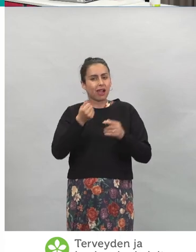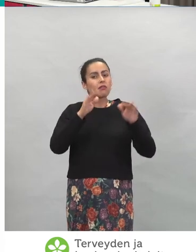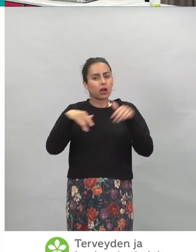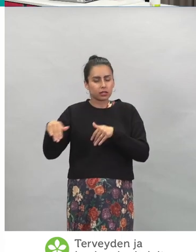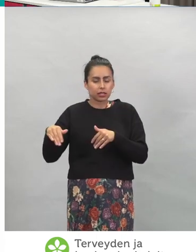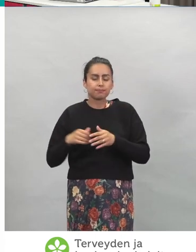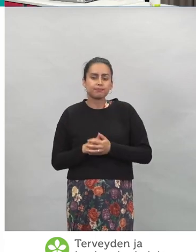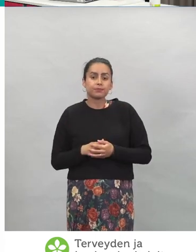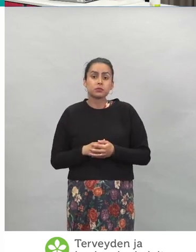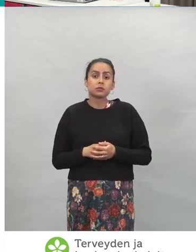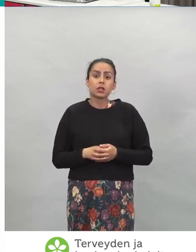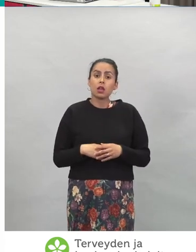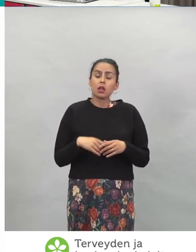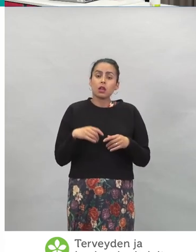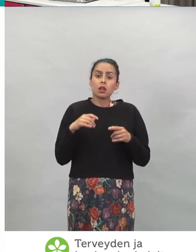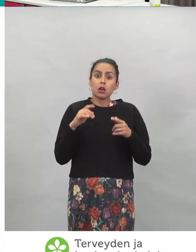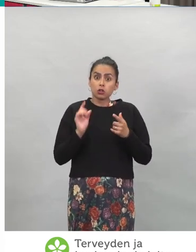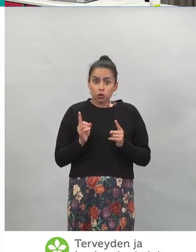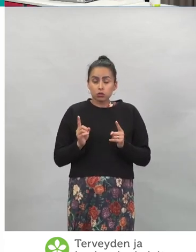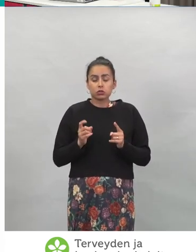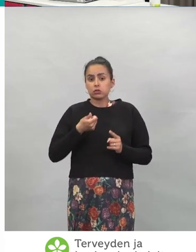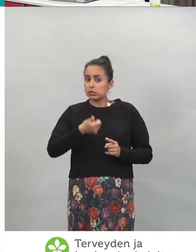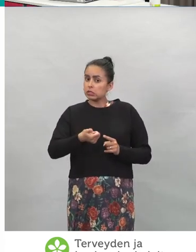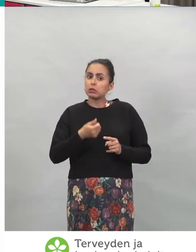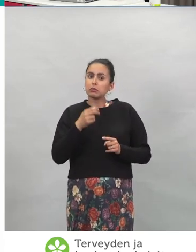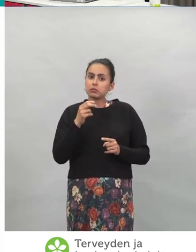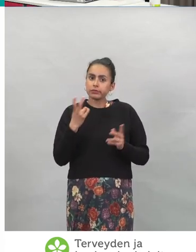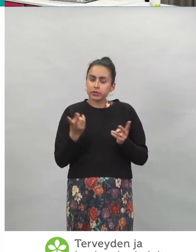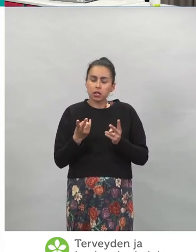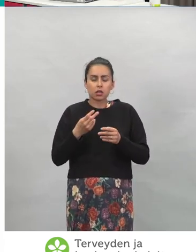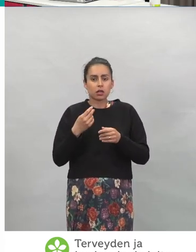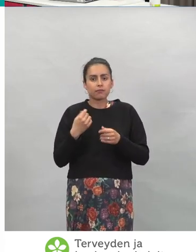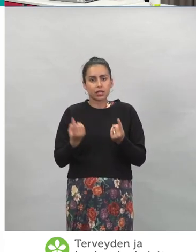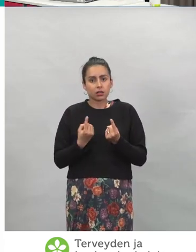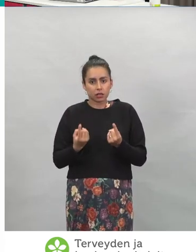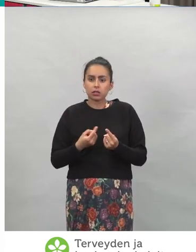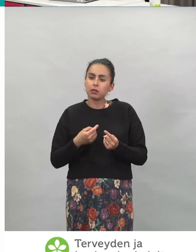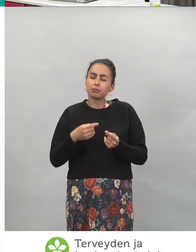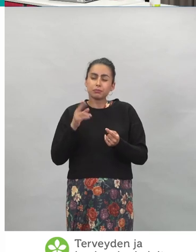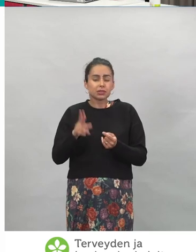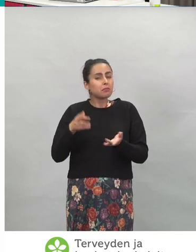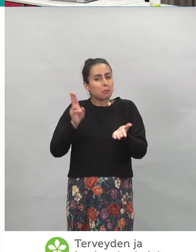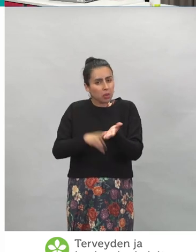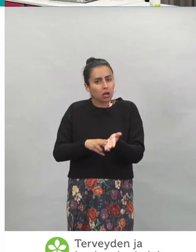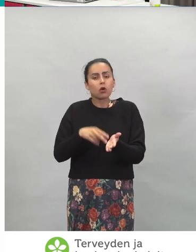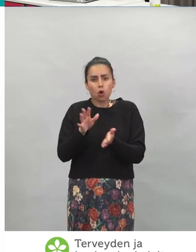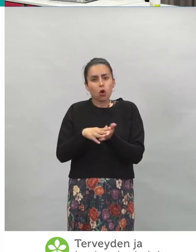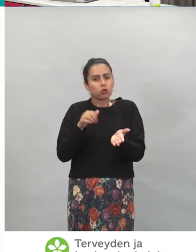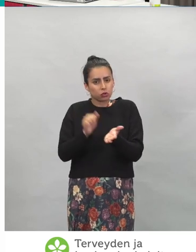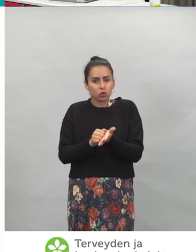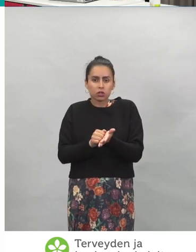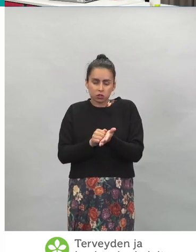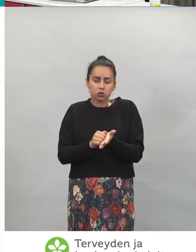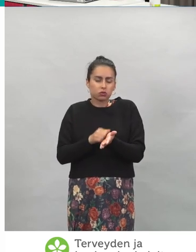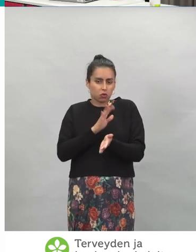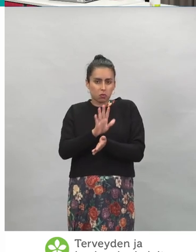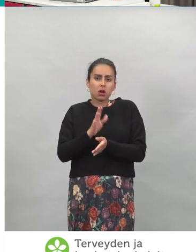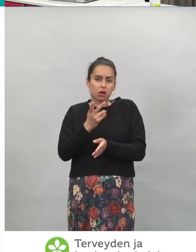Jos kuitenkin sinulla on sellainen tilanne, että sinä välttämättöstä syystä nyt tarvitset todistuksen tästä